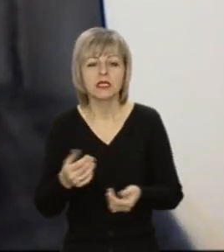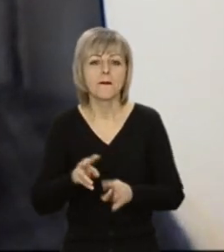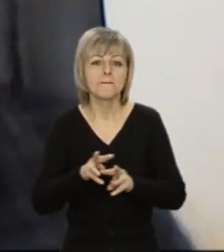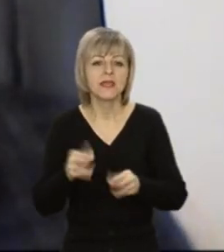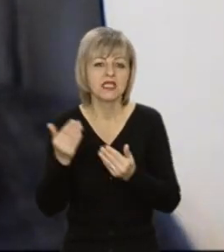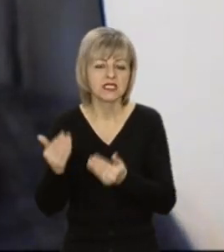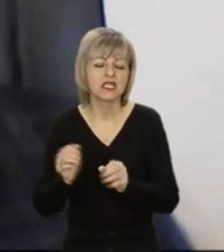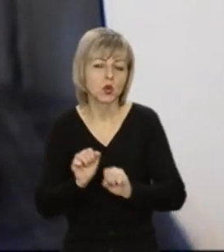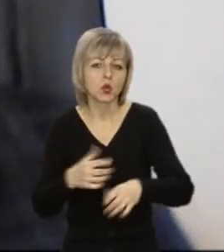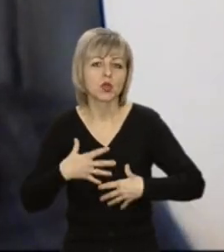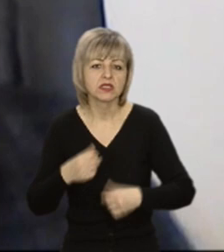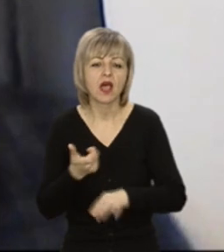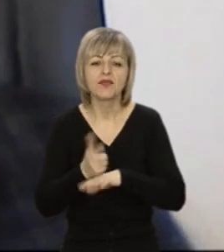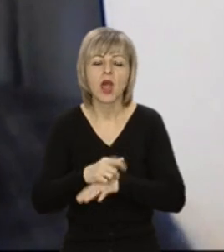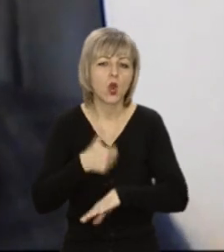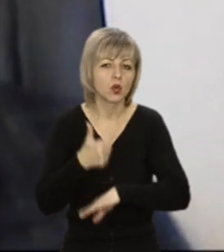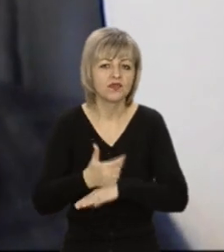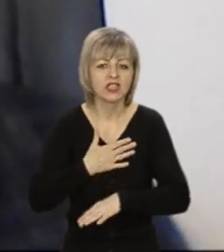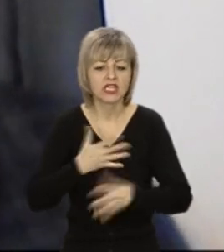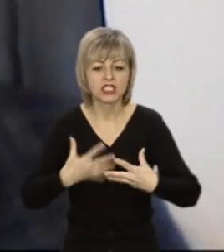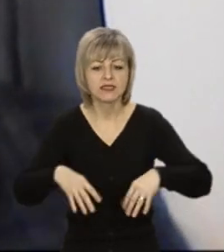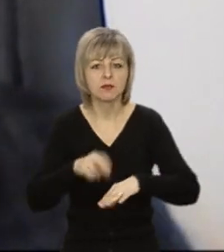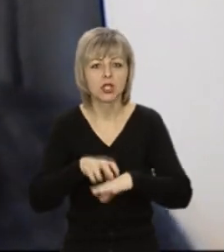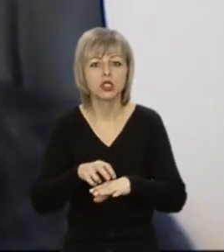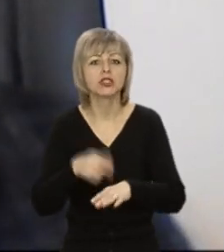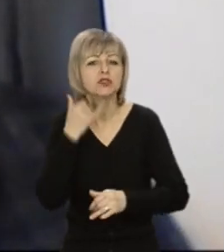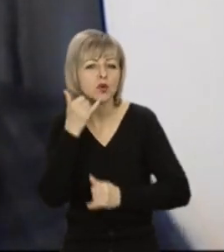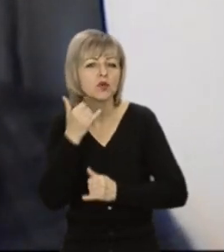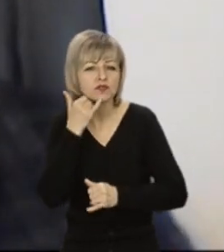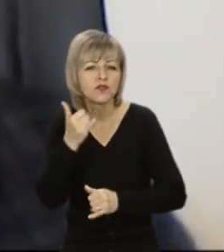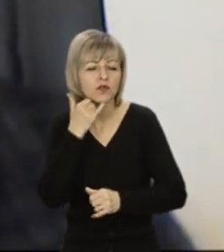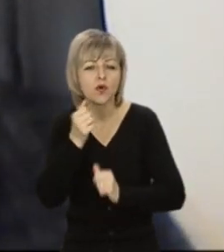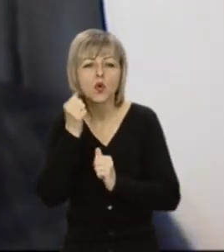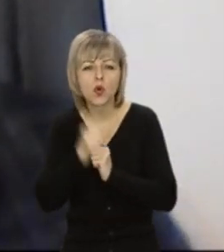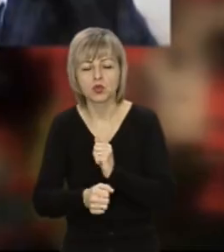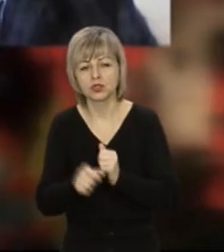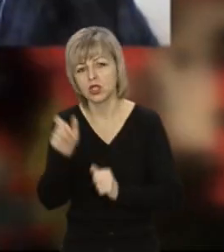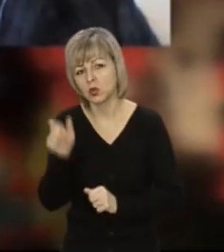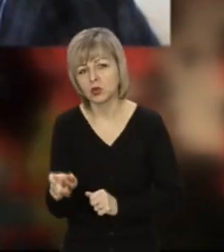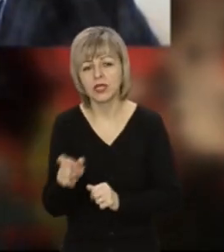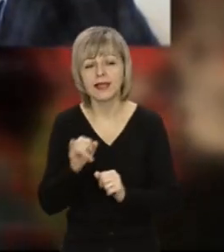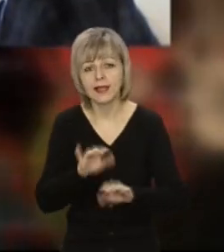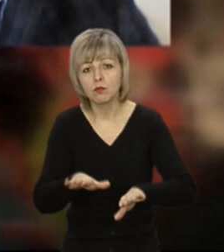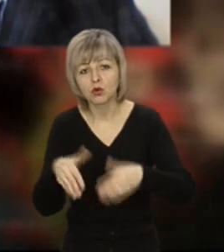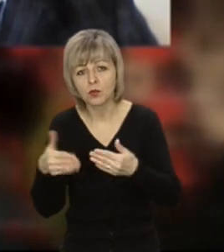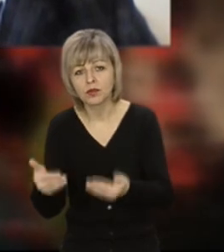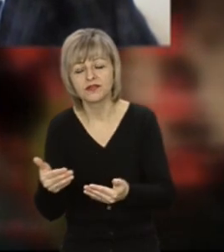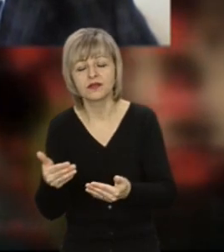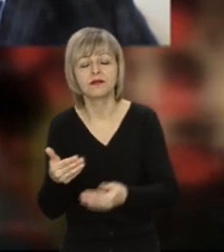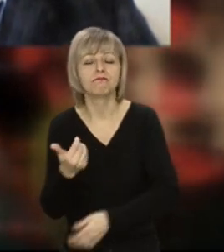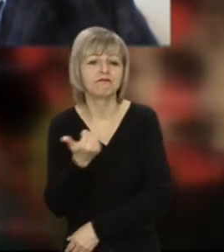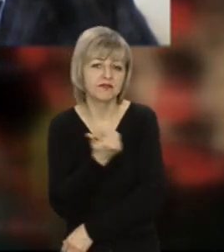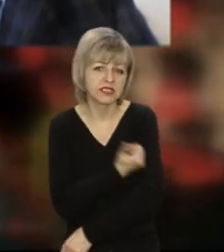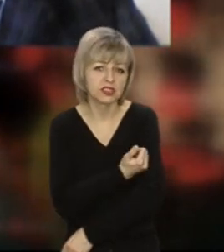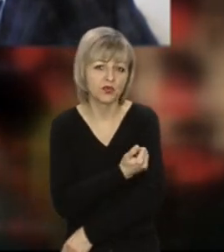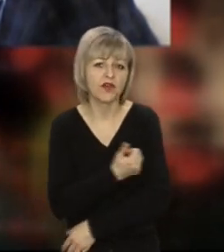Міністерство охорони здоров'я. Але найголовніше, наші сімейні лікарі дозвонювалися до кожного мешканця і пропонували їм все-таки пройти